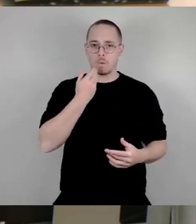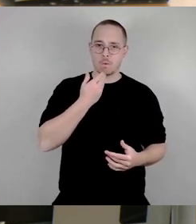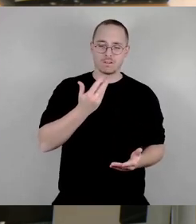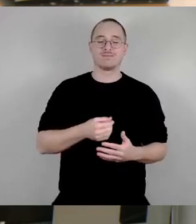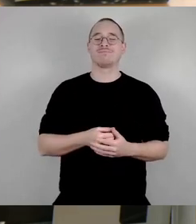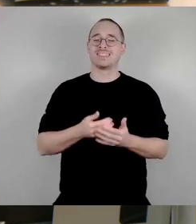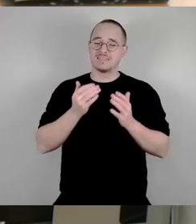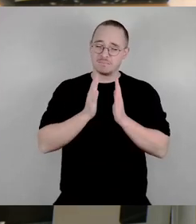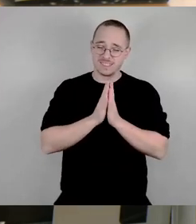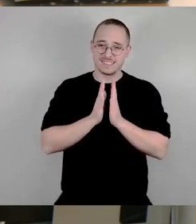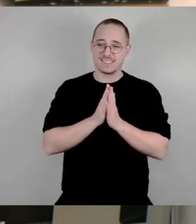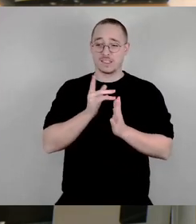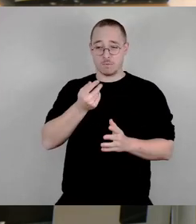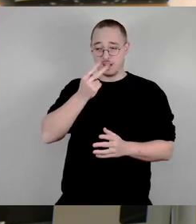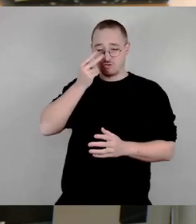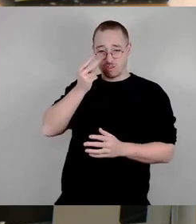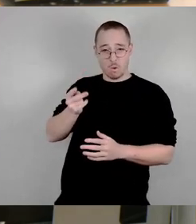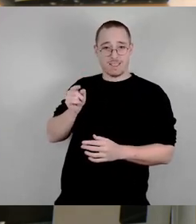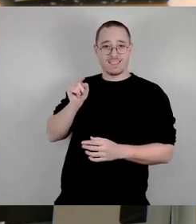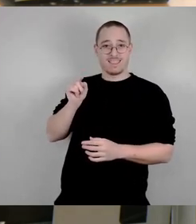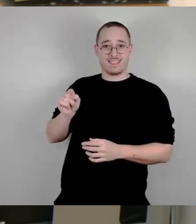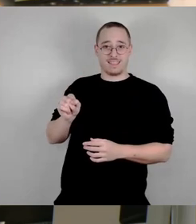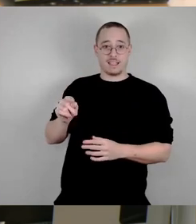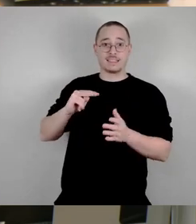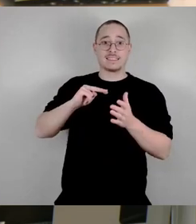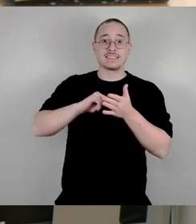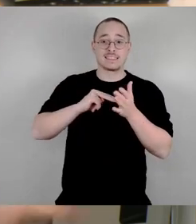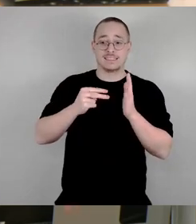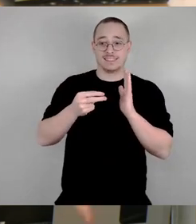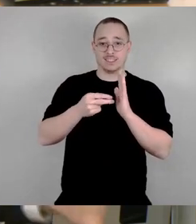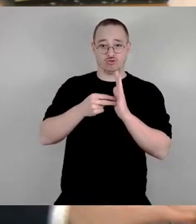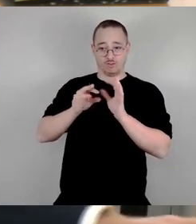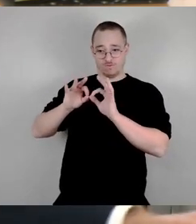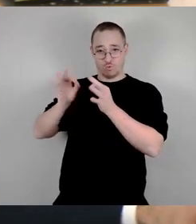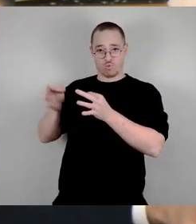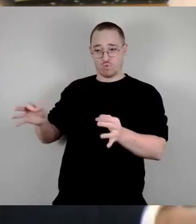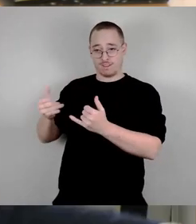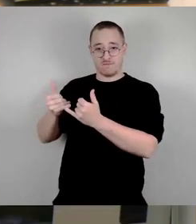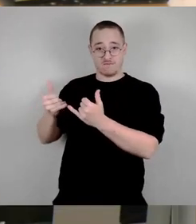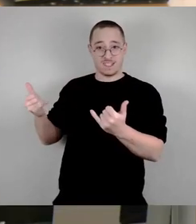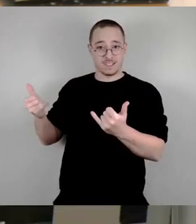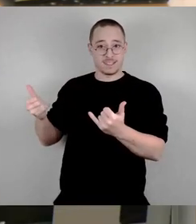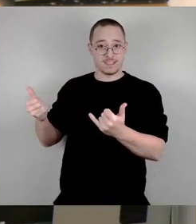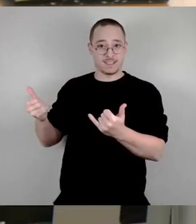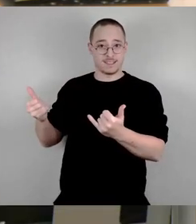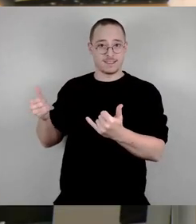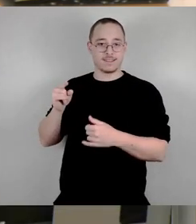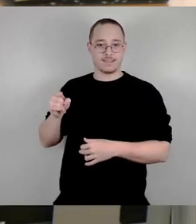wie das Stauseebad Kosse Baute technisch funktioniert. Sie haben in Oberwärter